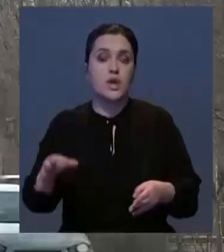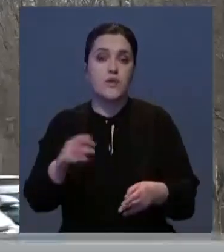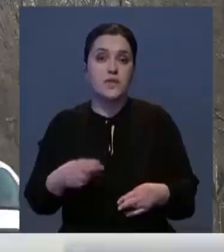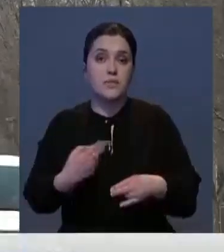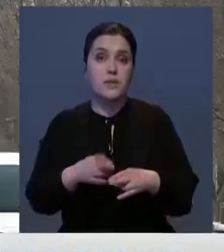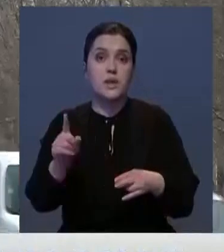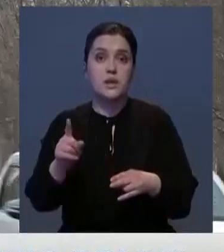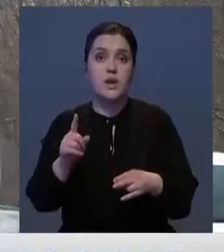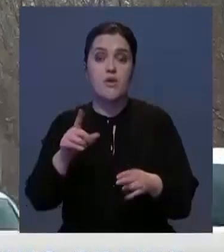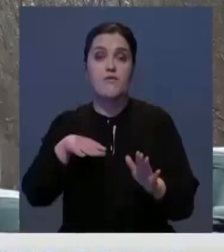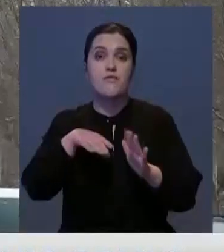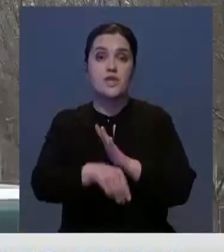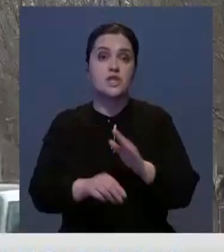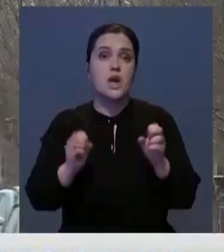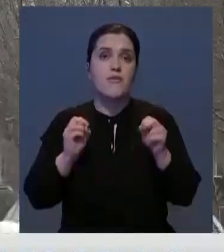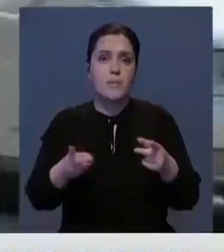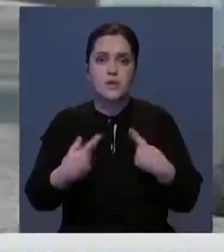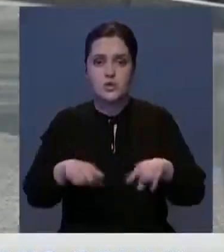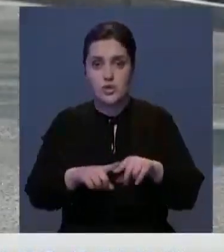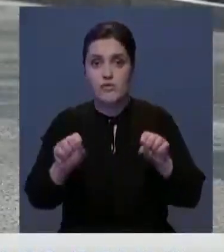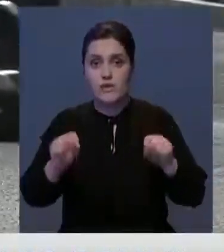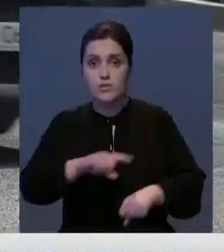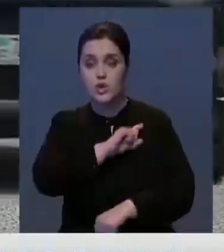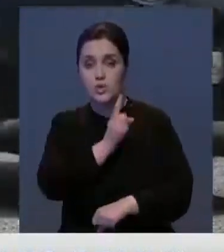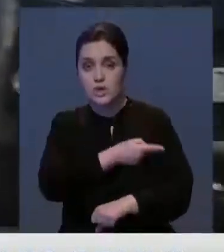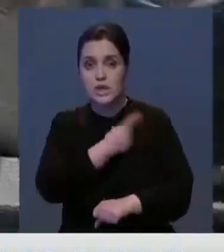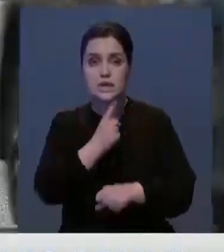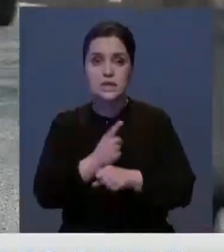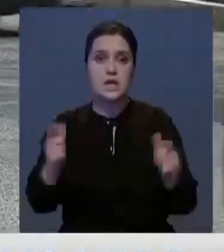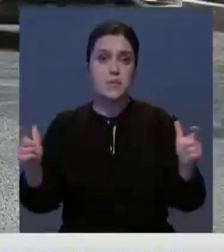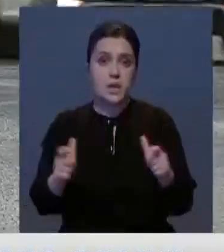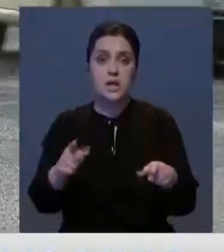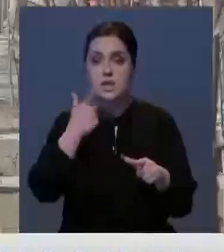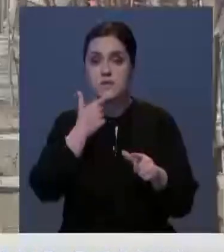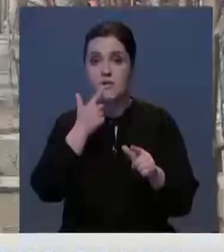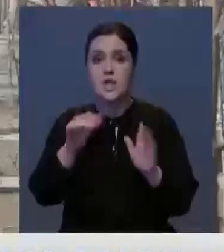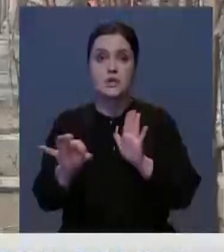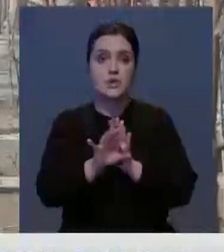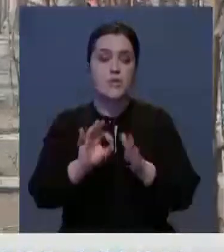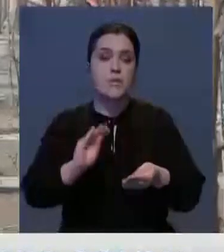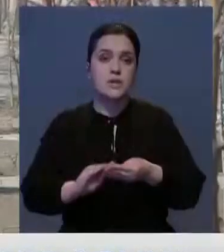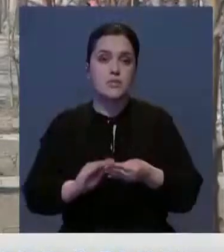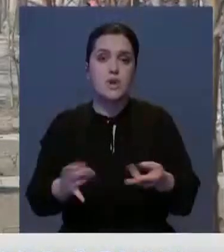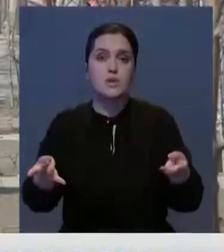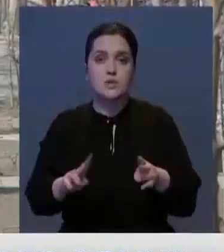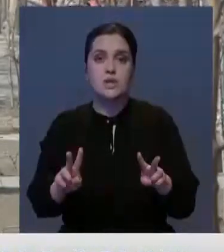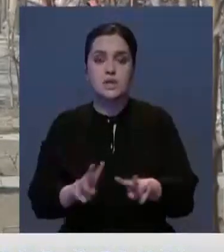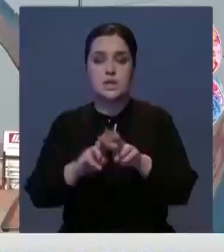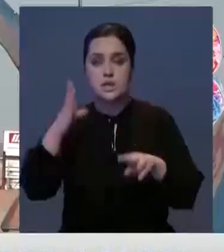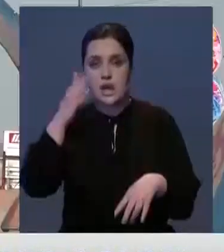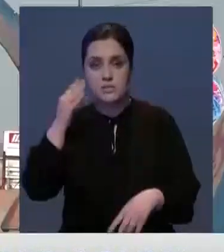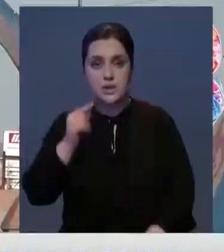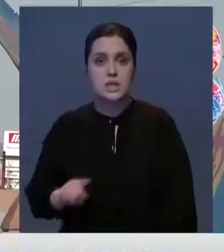COVID-19. Отмечу, в регионах, вошедших в опасную зону, возможно усиление карантина. Также в красной зоне по-прежнему остаются